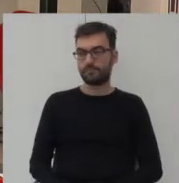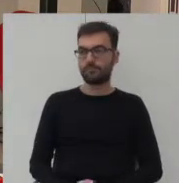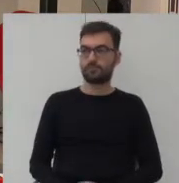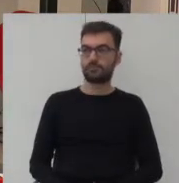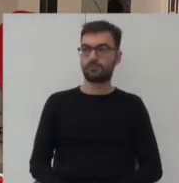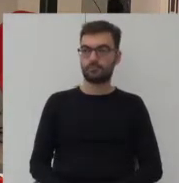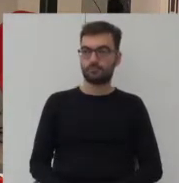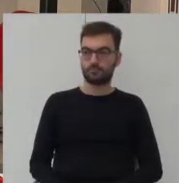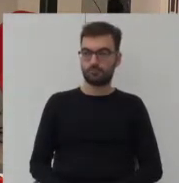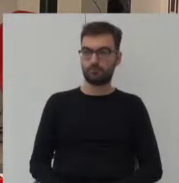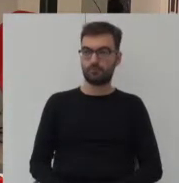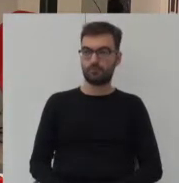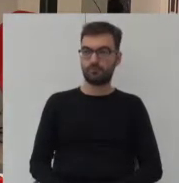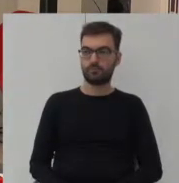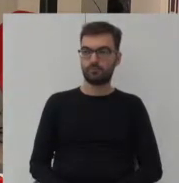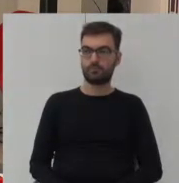własności mieszkania